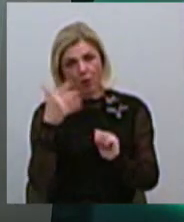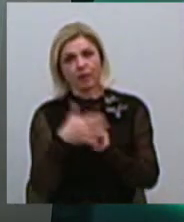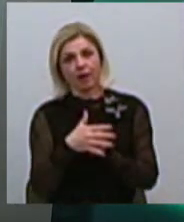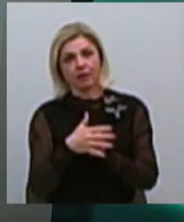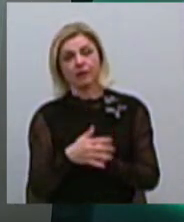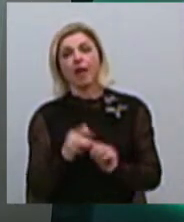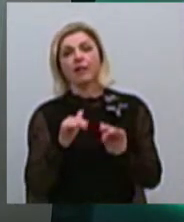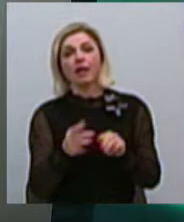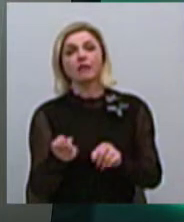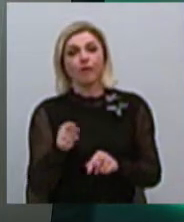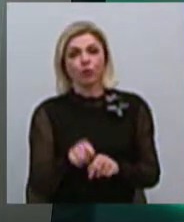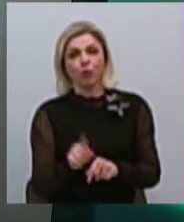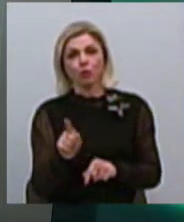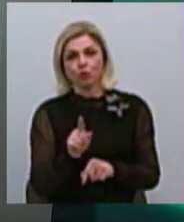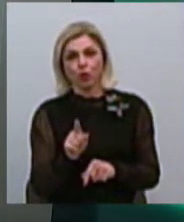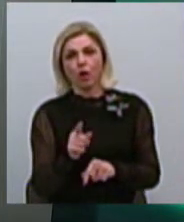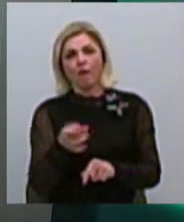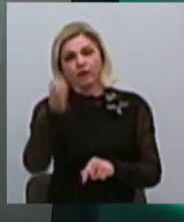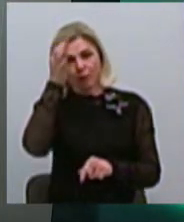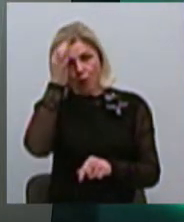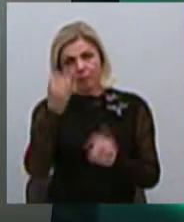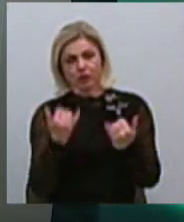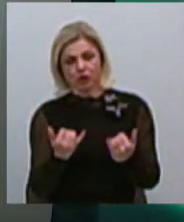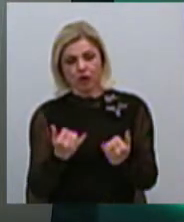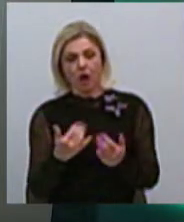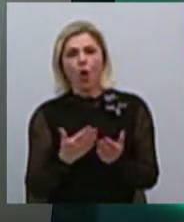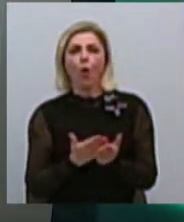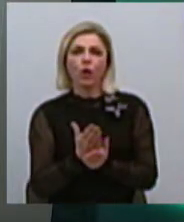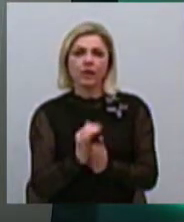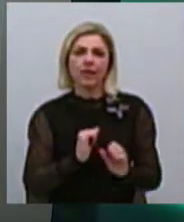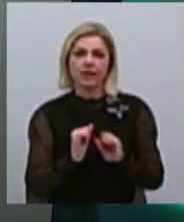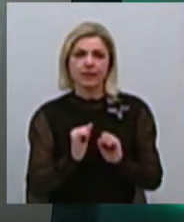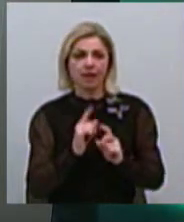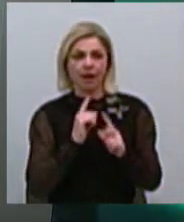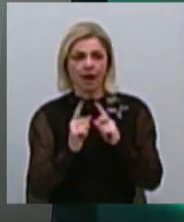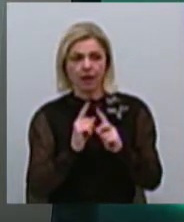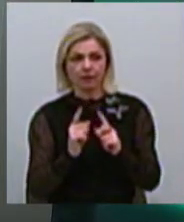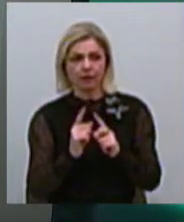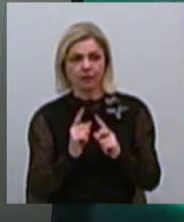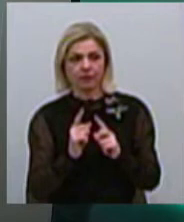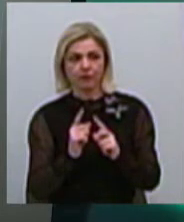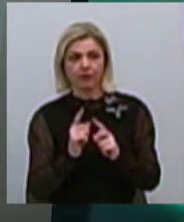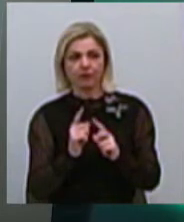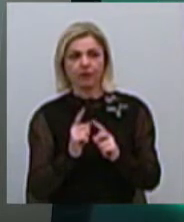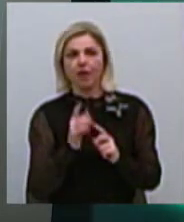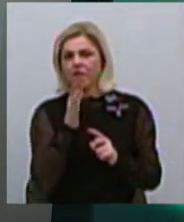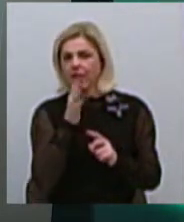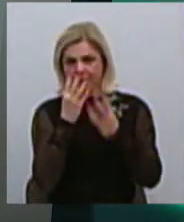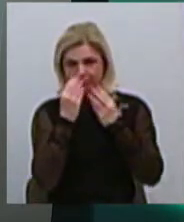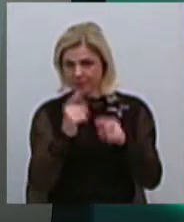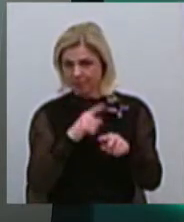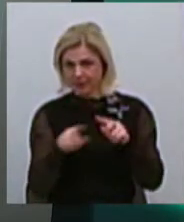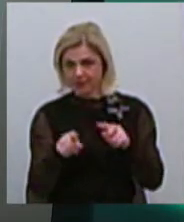Діло в тому, що сама ми тут вспомнили, да, там, Карнаційна, Рада і прочее. Лише одне зауваження – час сплине швидко, Артем Миколаївич.